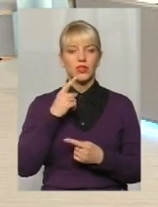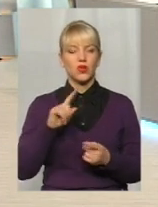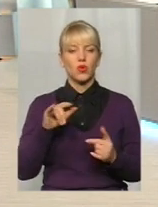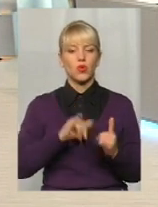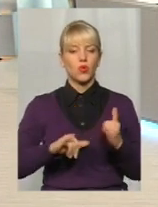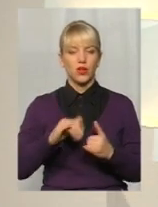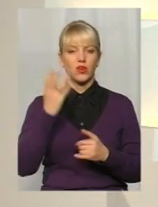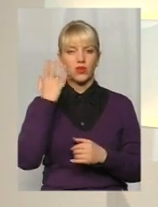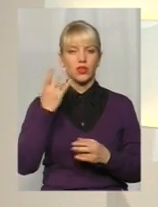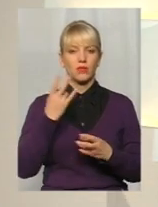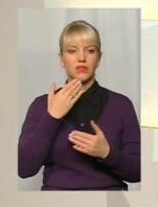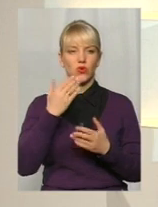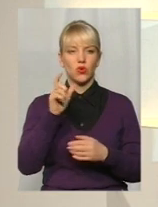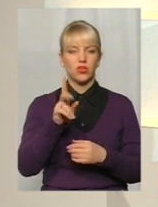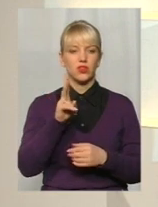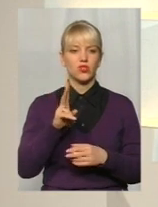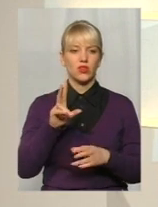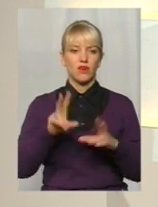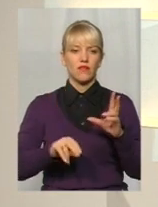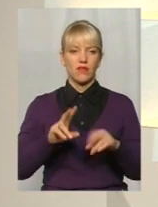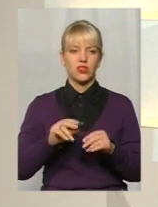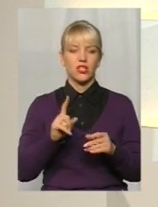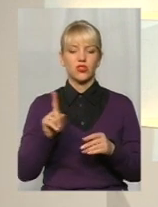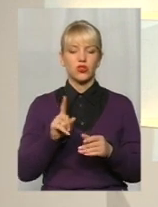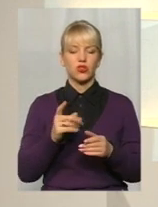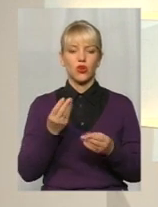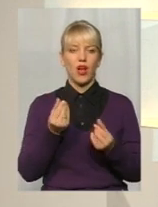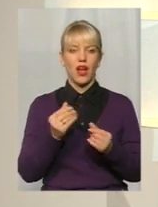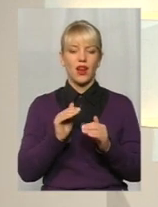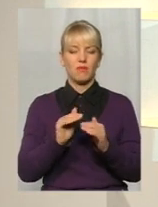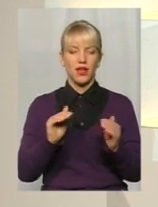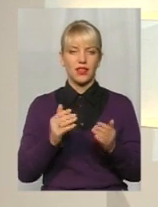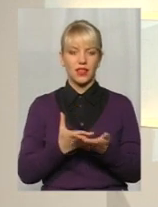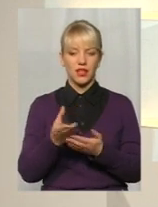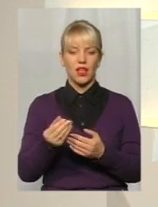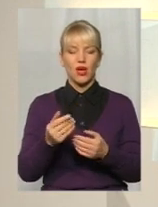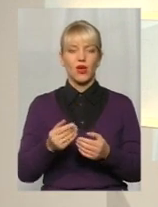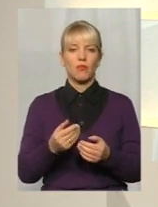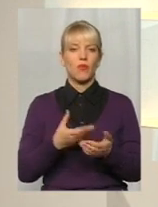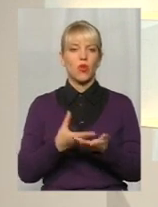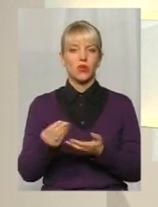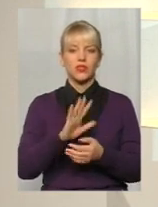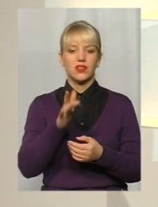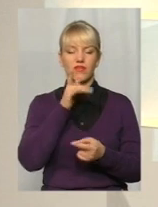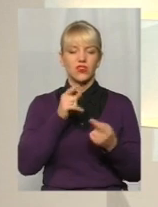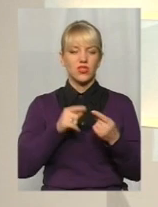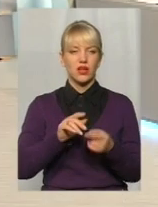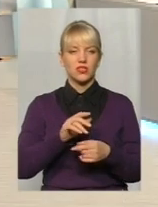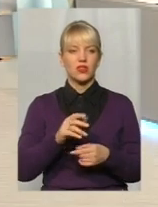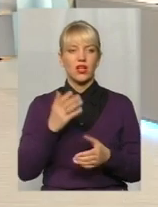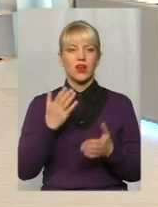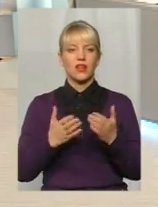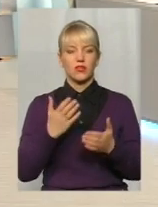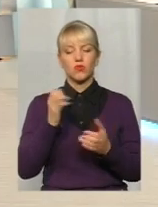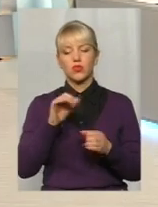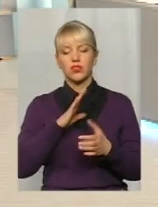потрібно звернутися людині, яка вважає, що аліменти сплачуються невчасно, або це по факту, або для уточнень, можливо, коли в людини є